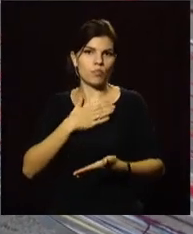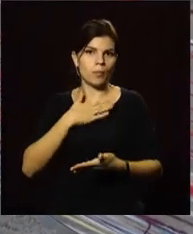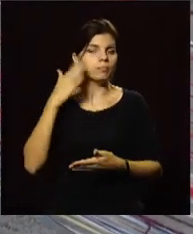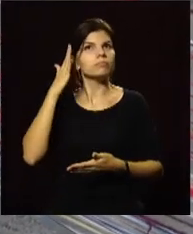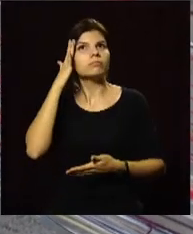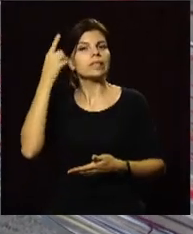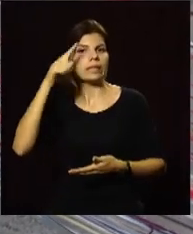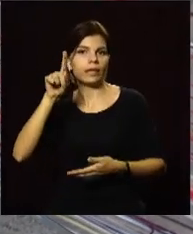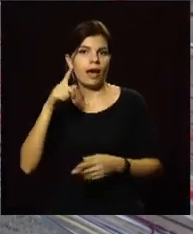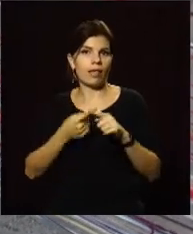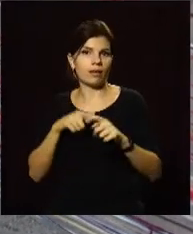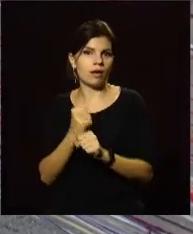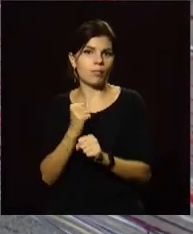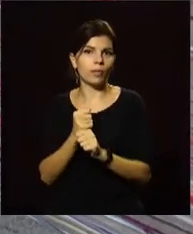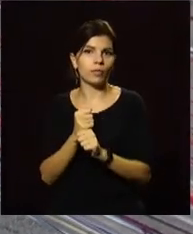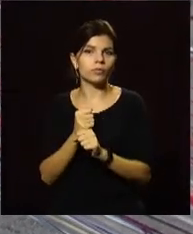моєї роботи.